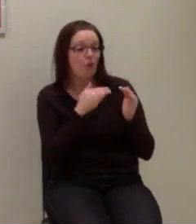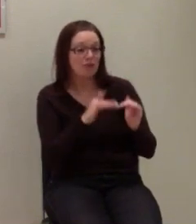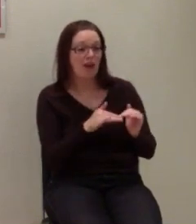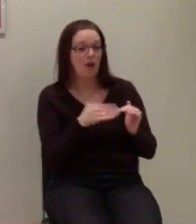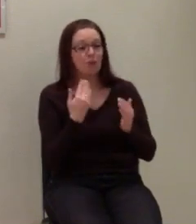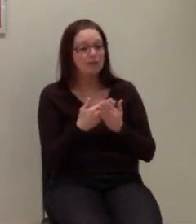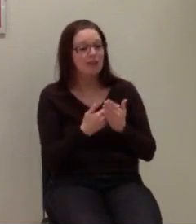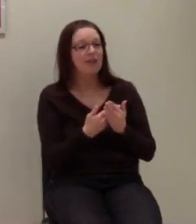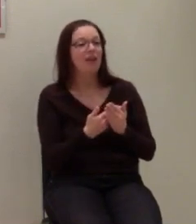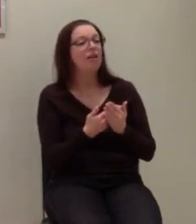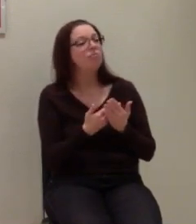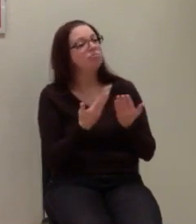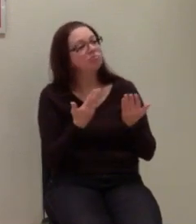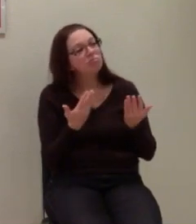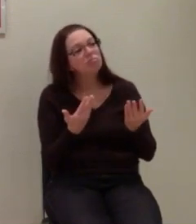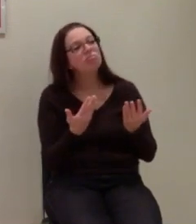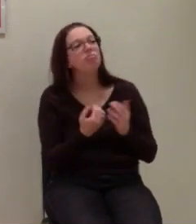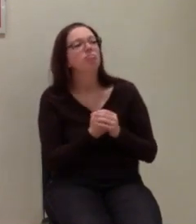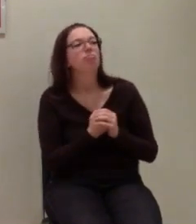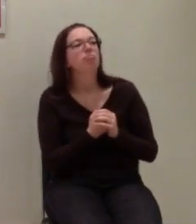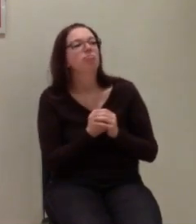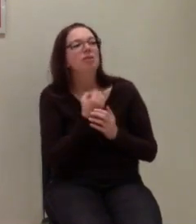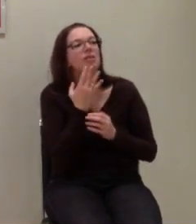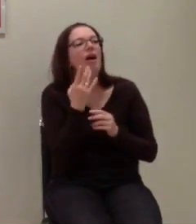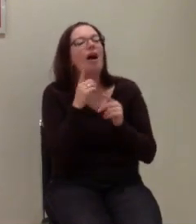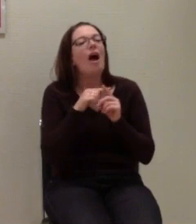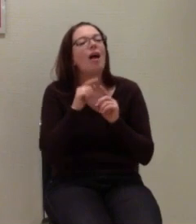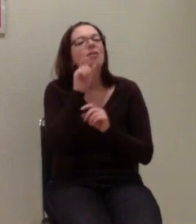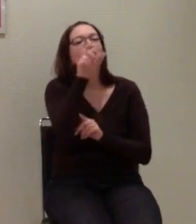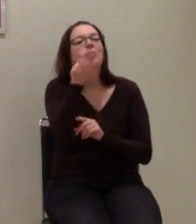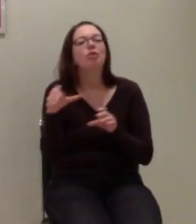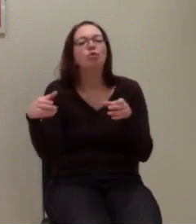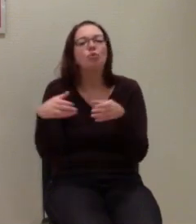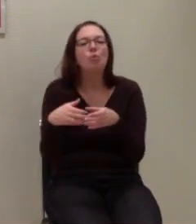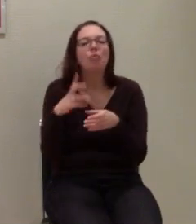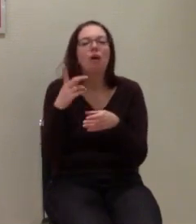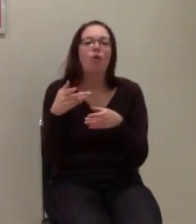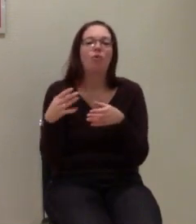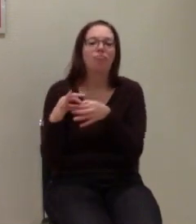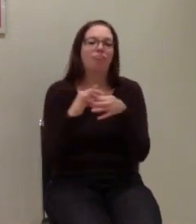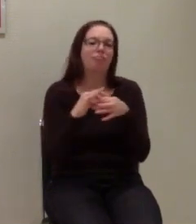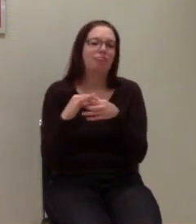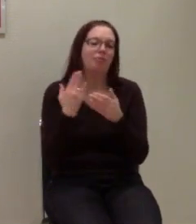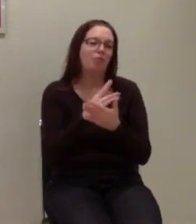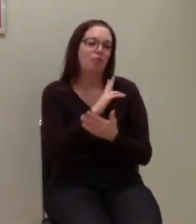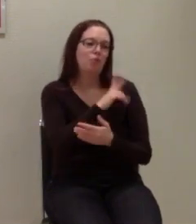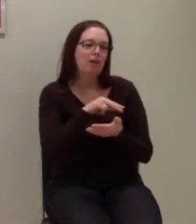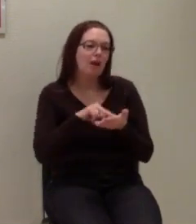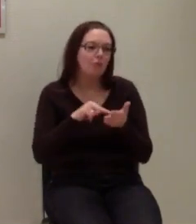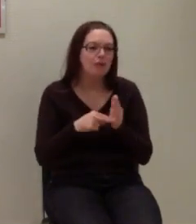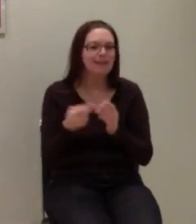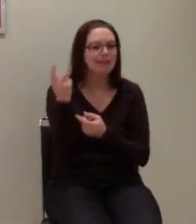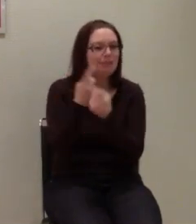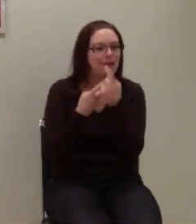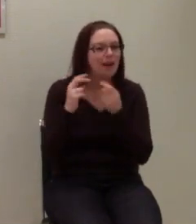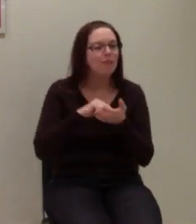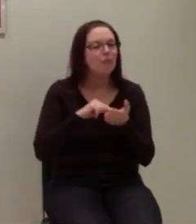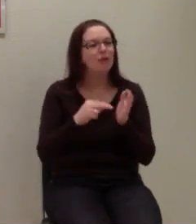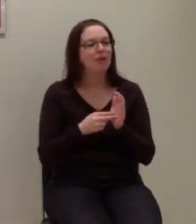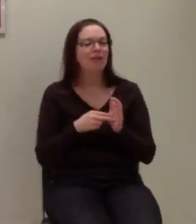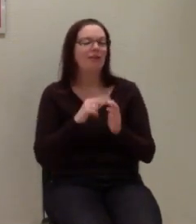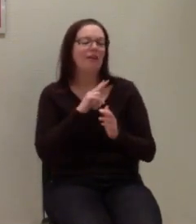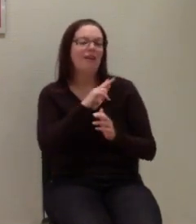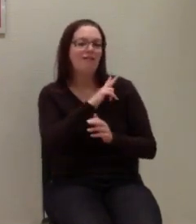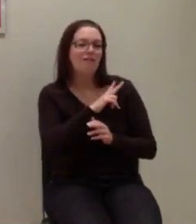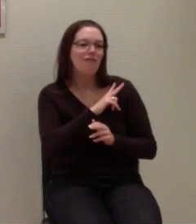Schnittmengen mit anderen Gruppierungen, sei es jetzt Migrantenpolitik, Sozialpolitik, Arbeitspolitik, Wirtschaftsrecht,